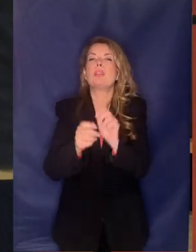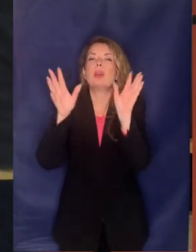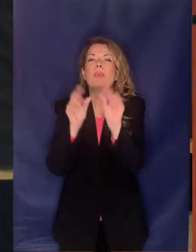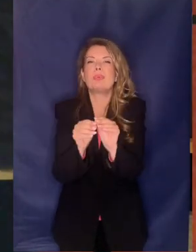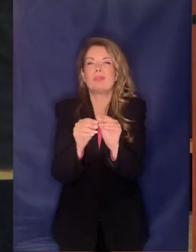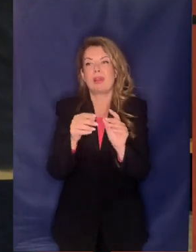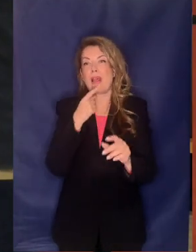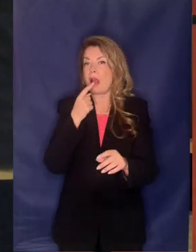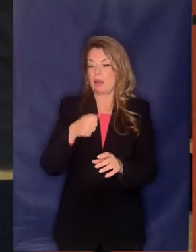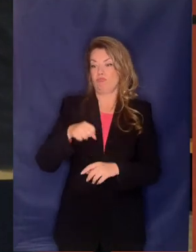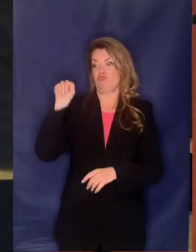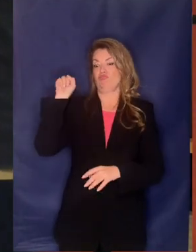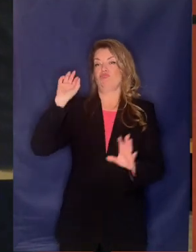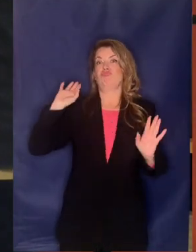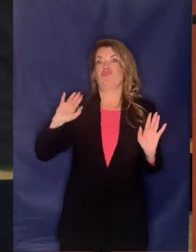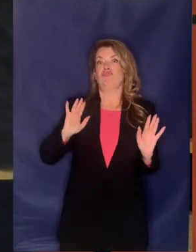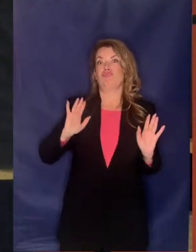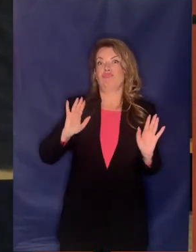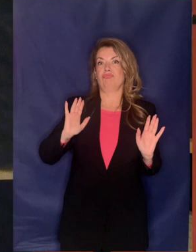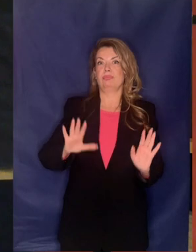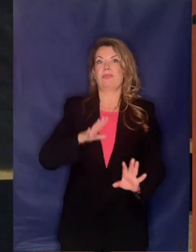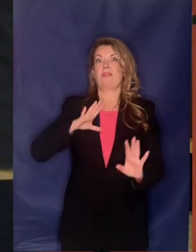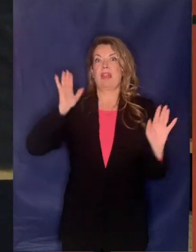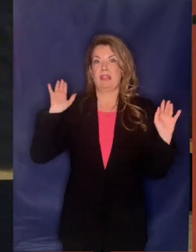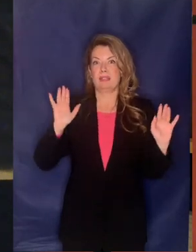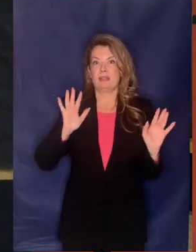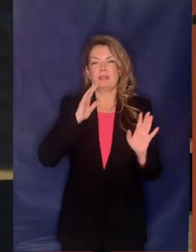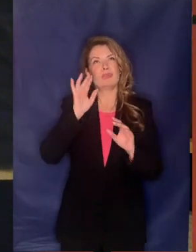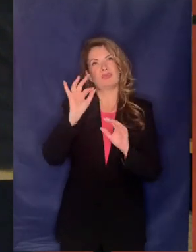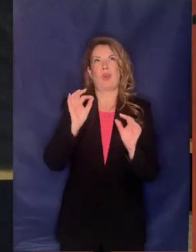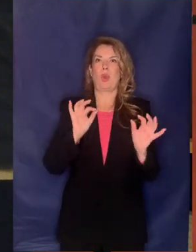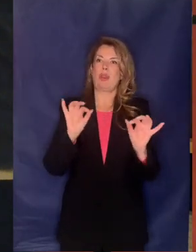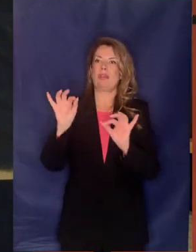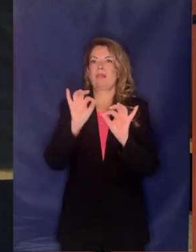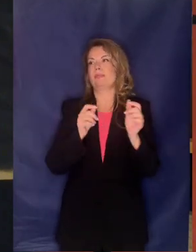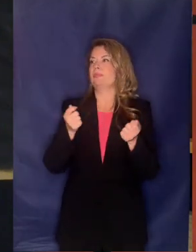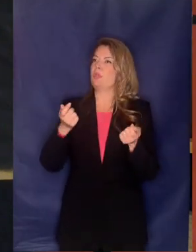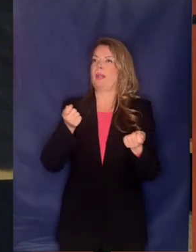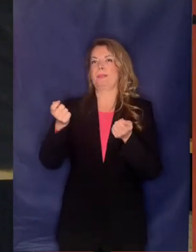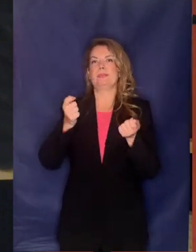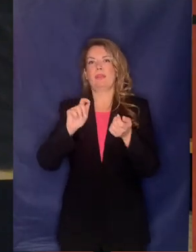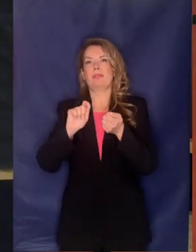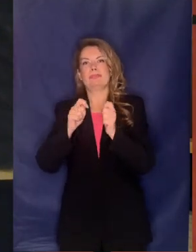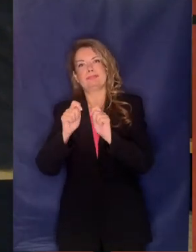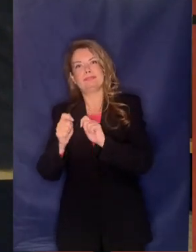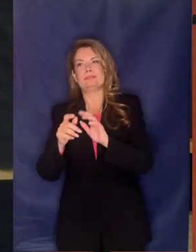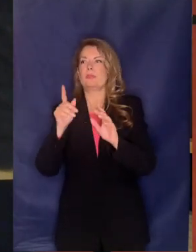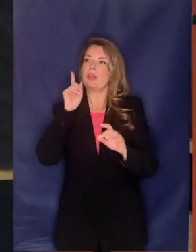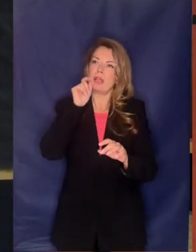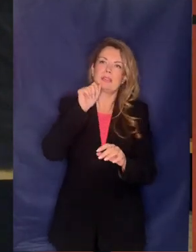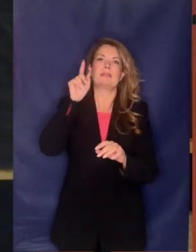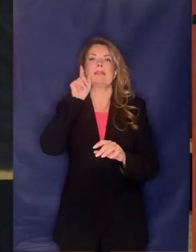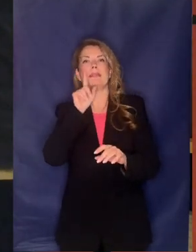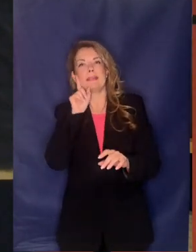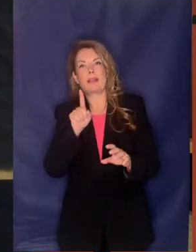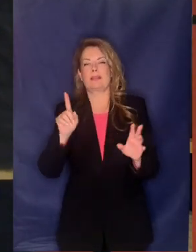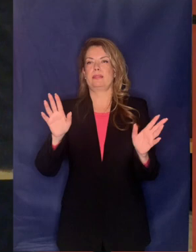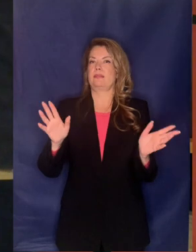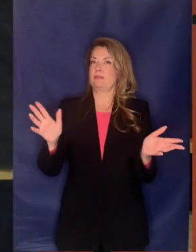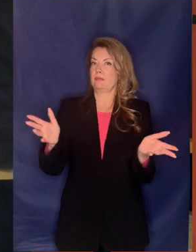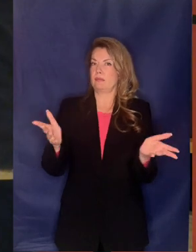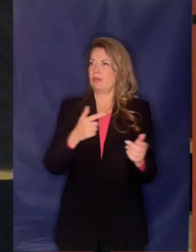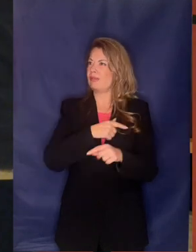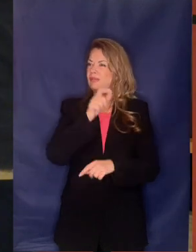αρνήθηκε να διορθώσουμε για τους μη κοινοβλευτικούς άντρες και τις μη και γυναίκες ότι δεν είναι